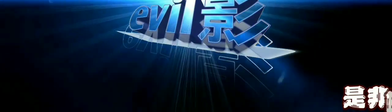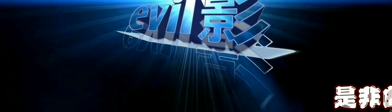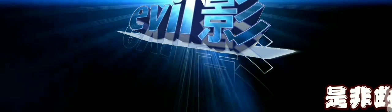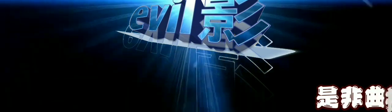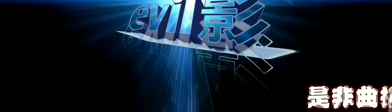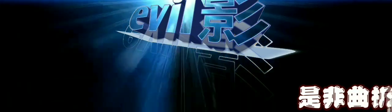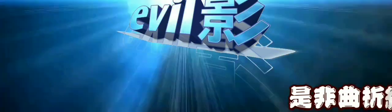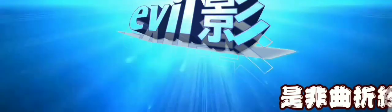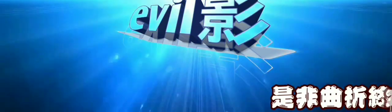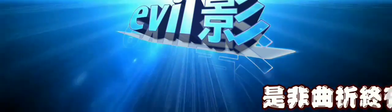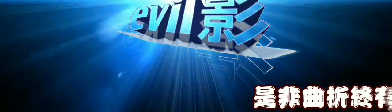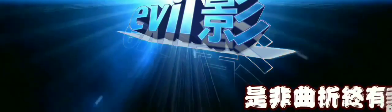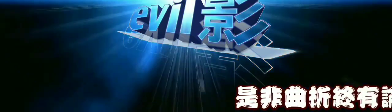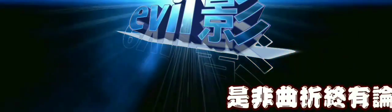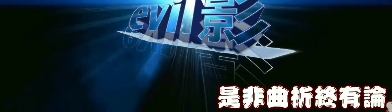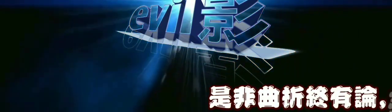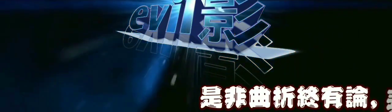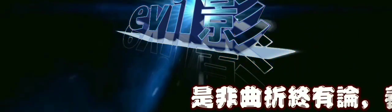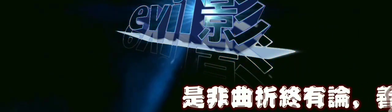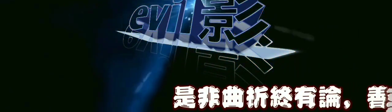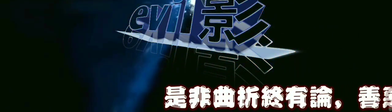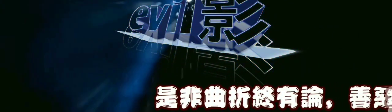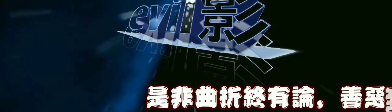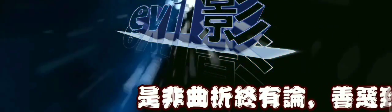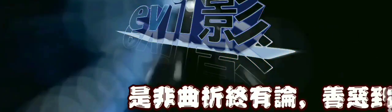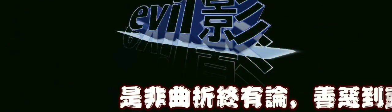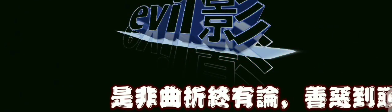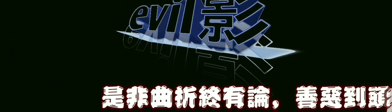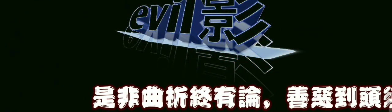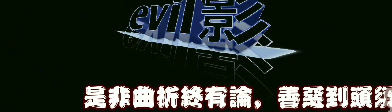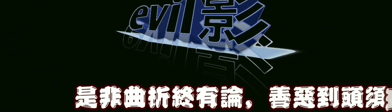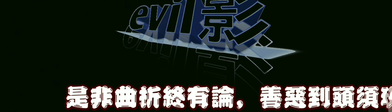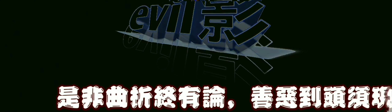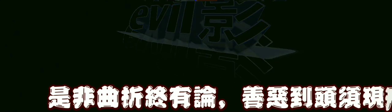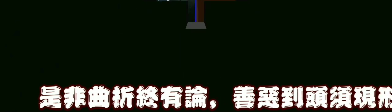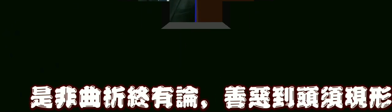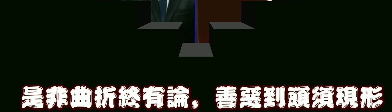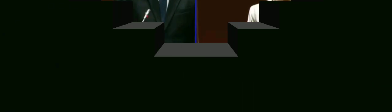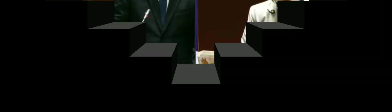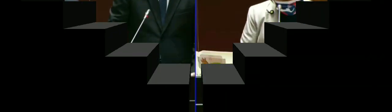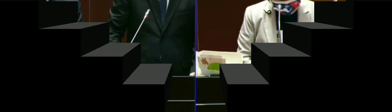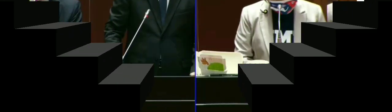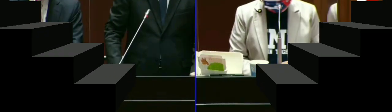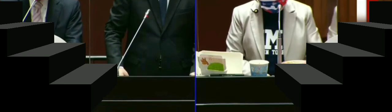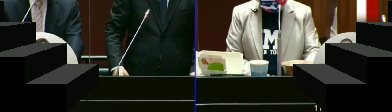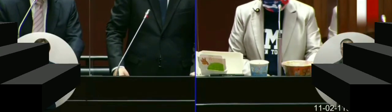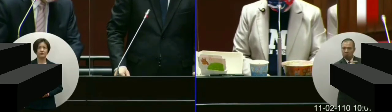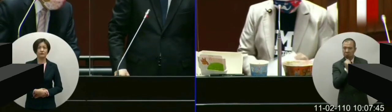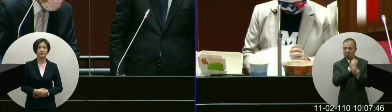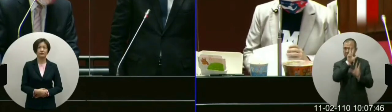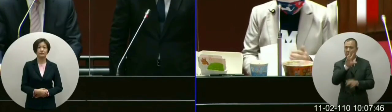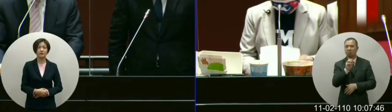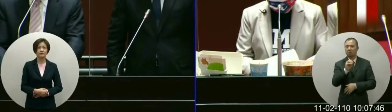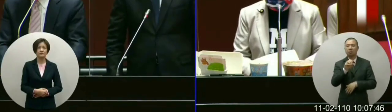是非局窃中游人是若道求所信心接下来本期